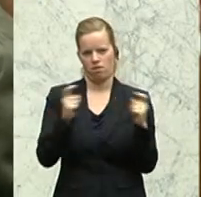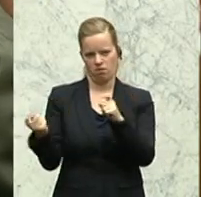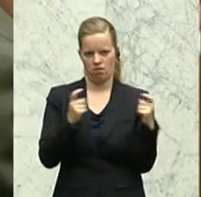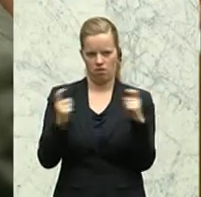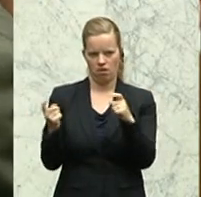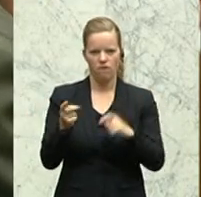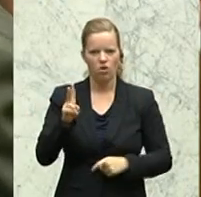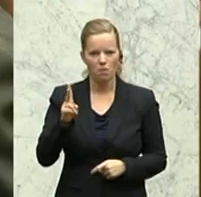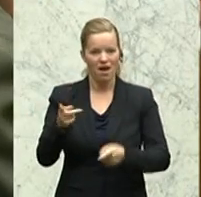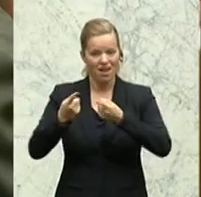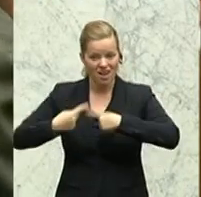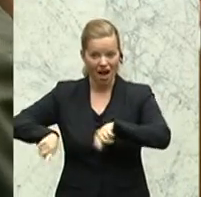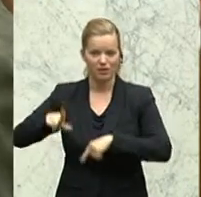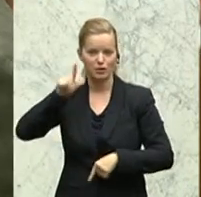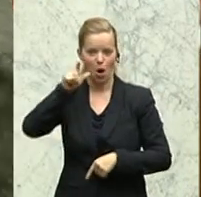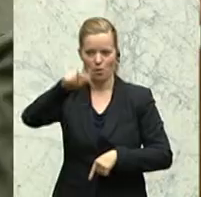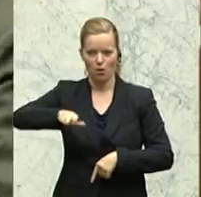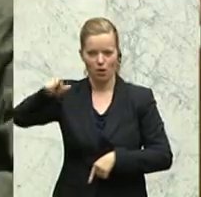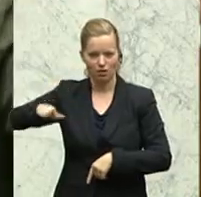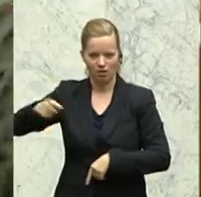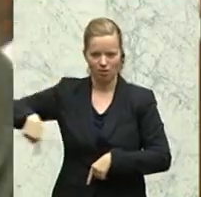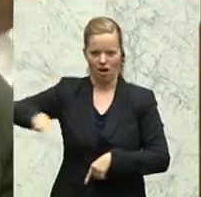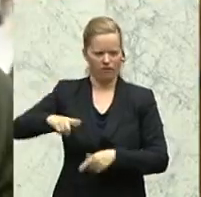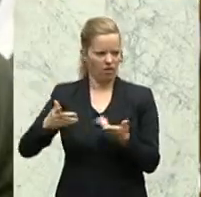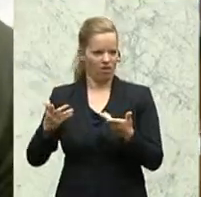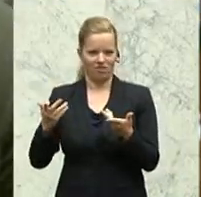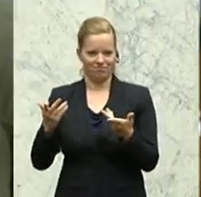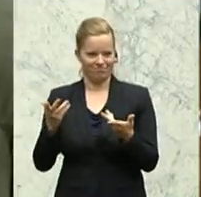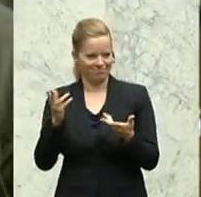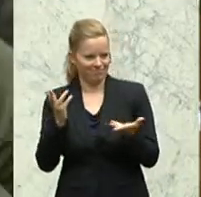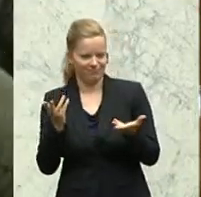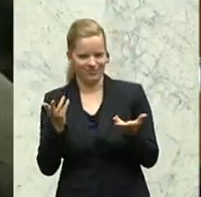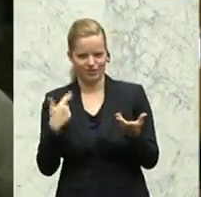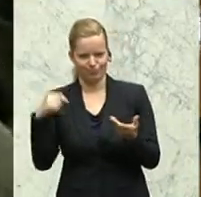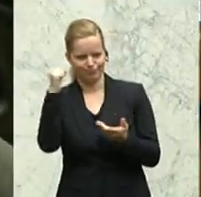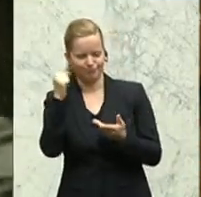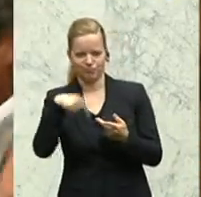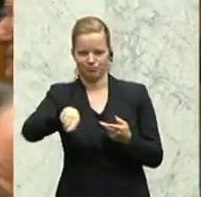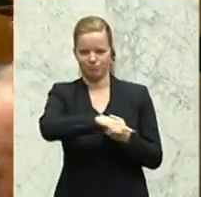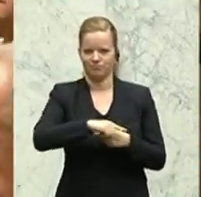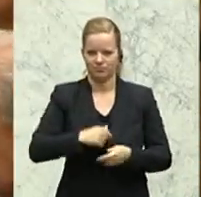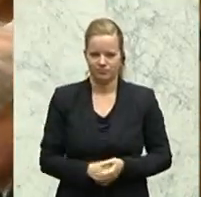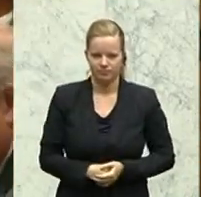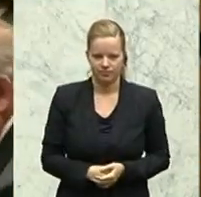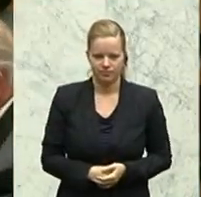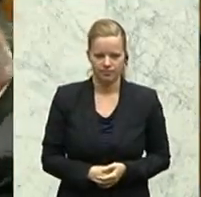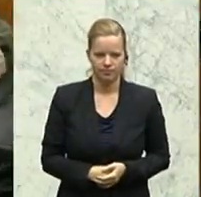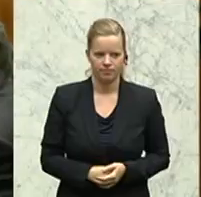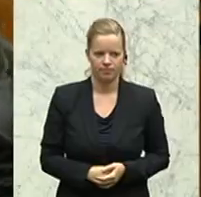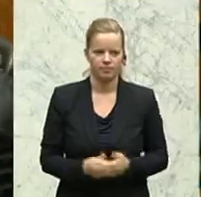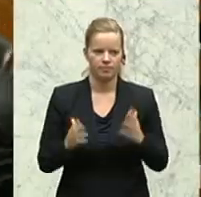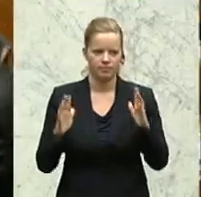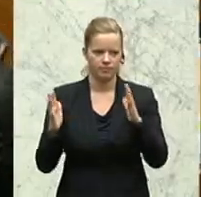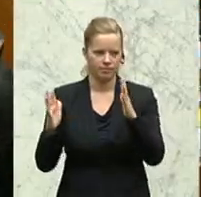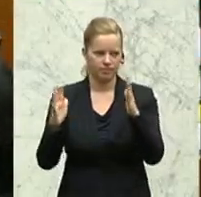Landeshauptleute hier zu nahen machen. Sie haben es gerade gehört, der Klubobmann des BZÖ Bucher hätte